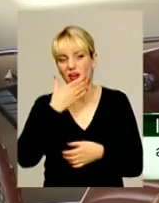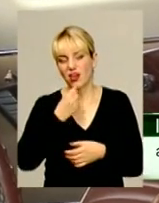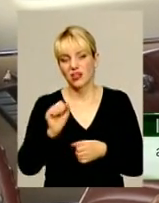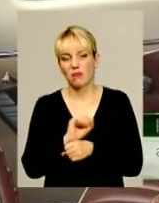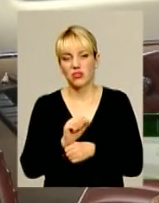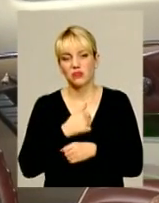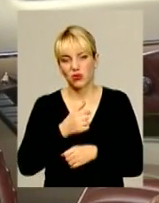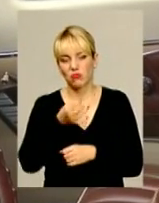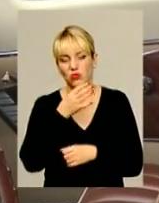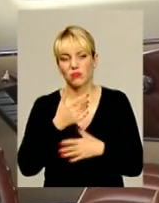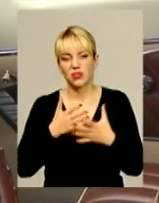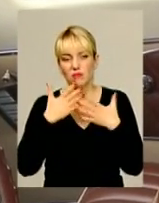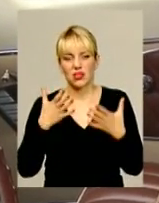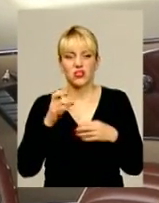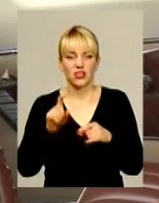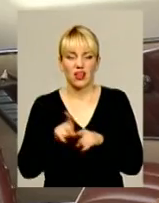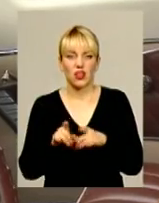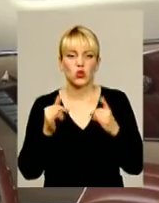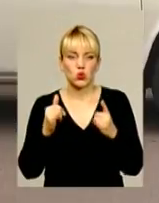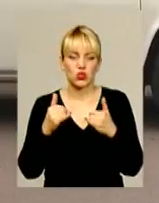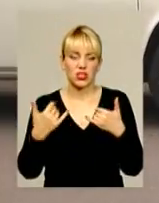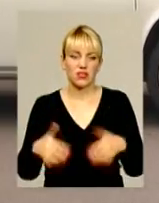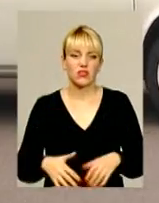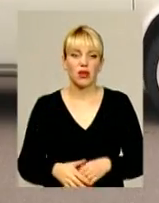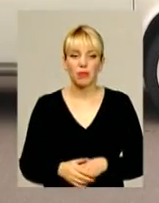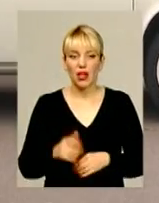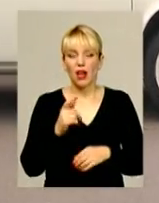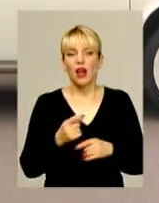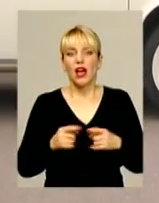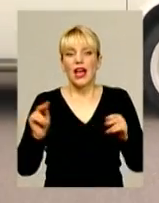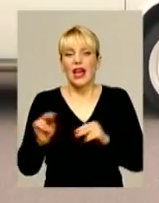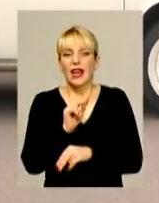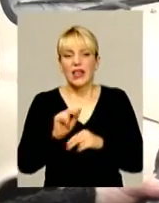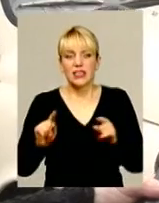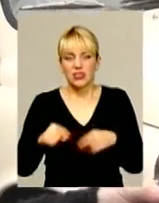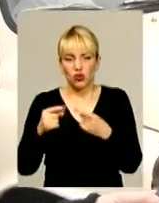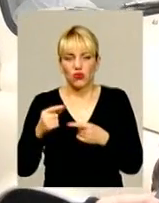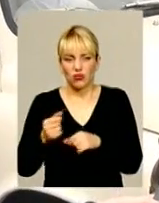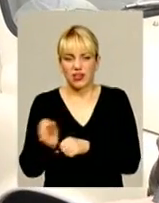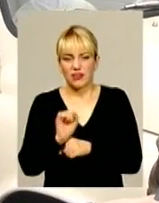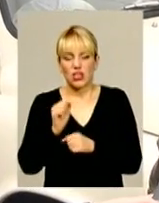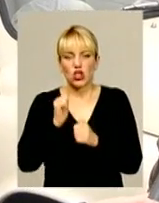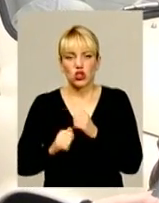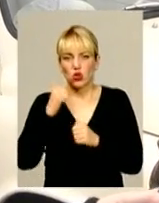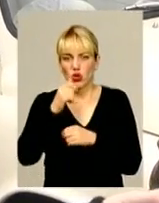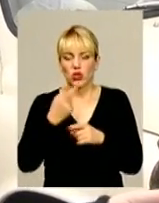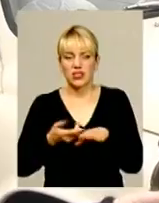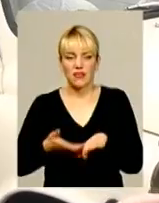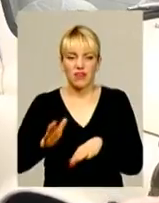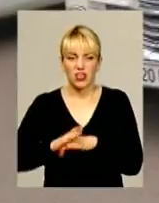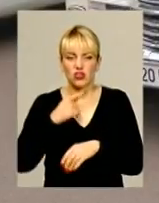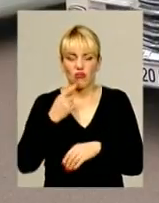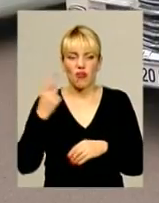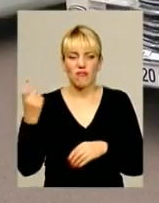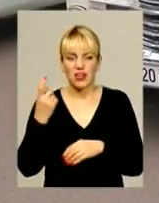подобається. Вона більш така, сучасна вже. Утім, реставрувати автівки щороку стає все важче, зізнається власник, чи не